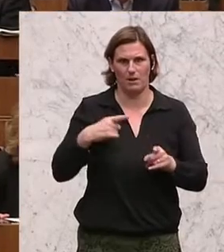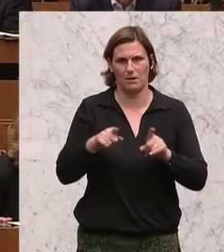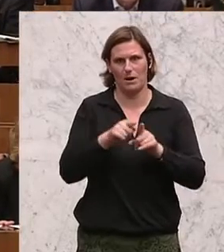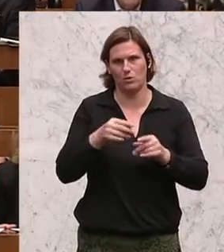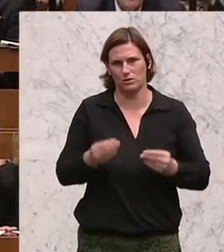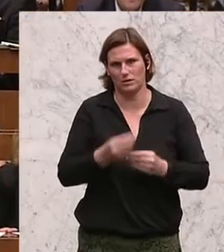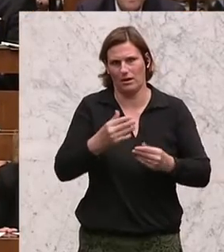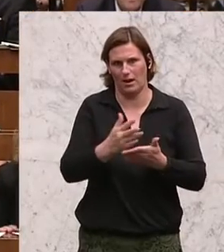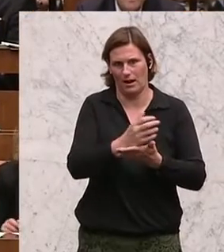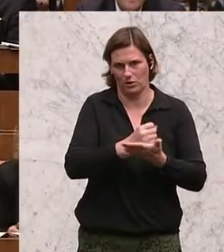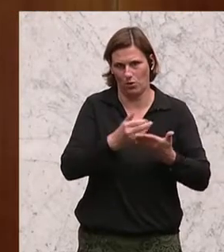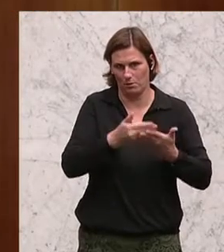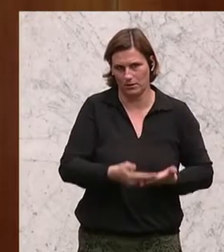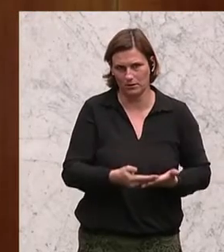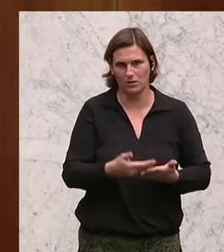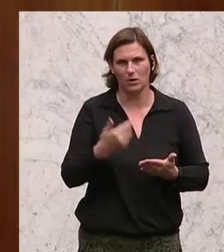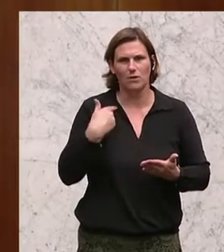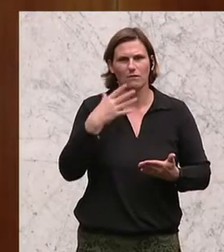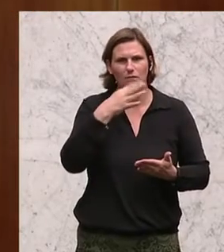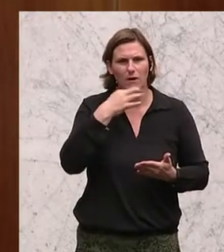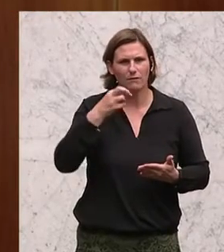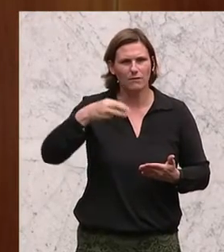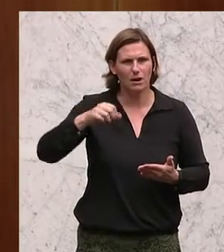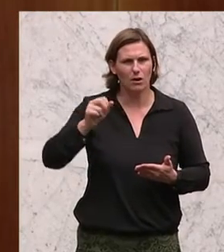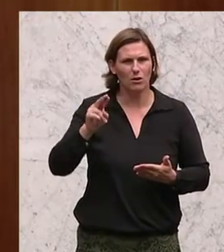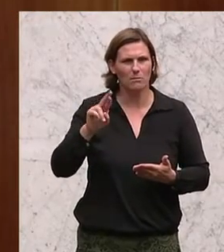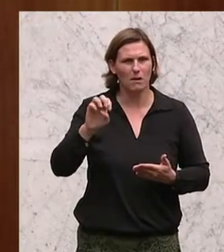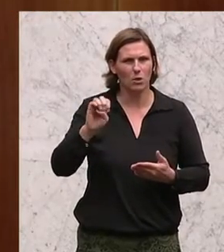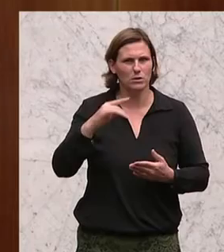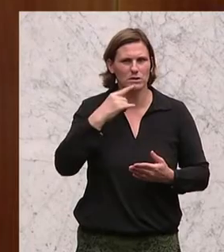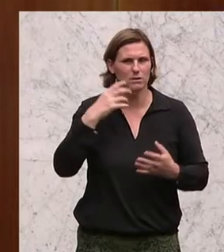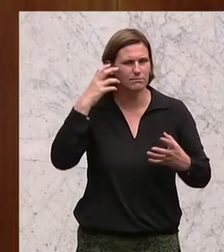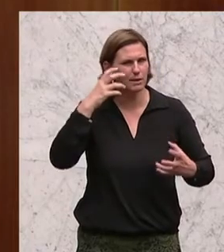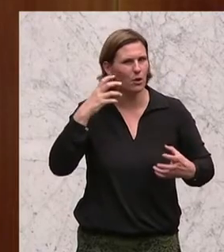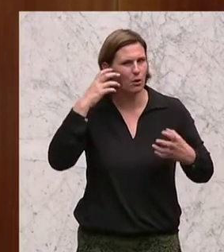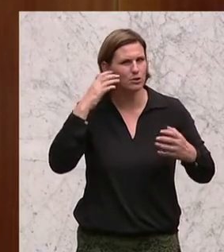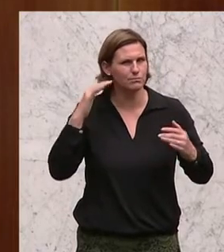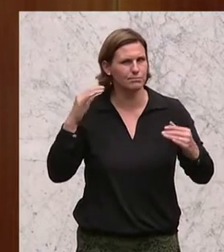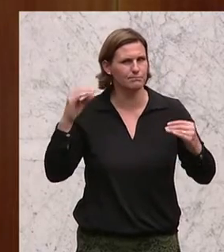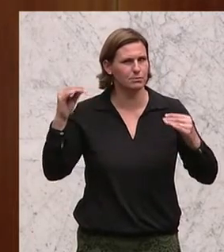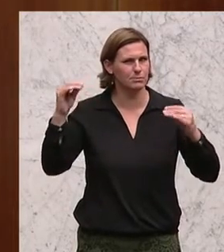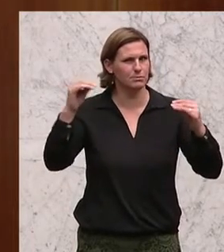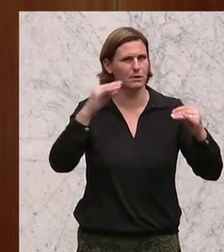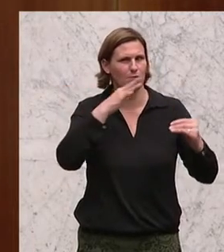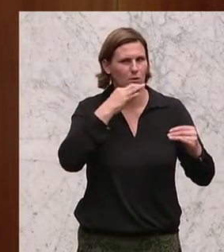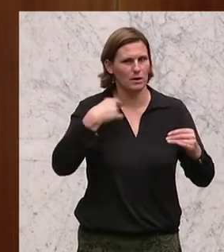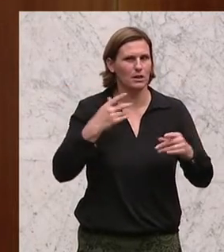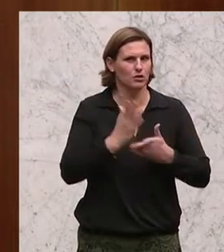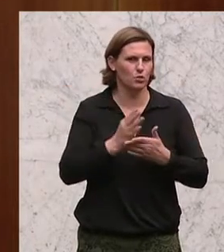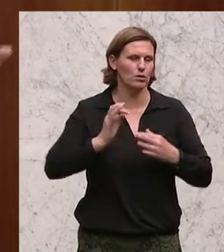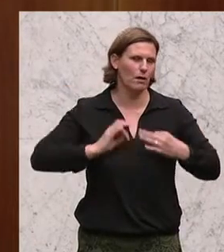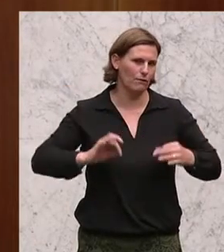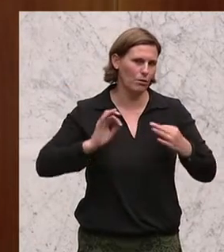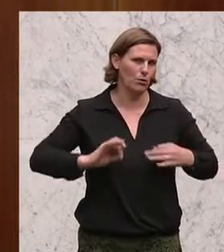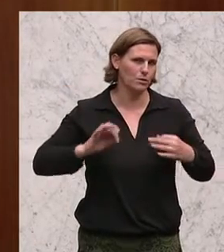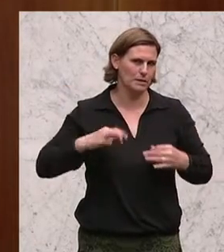Und zur Frage, ich glaube, die Sigrid Maurer, was sie gesagt hat, der Geräuschpegel geht zu hoch bei den Frauenthemen, das bin ich von den Gesundheitsthemen schon gewöhnt,